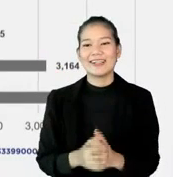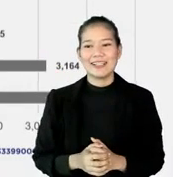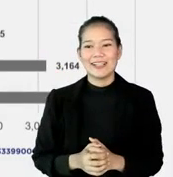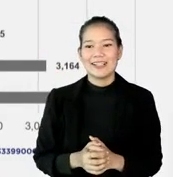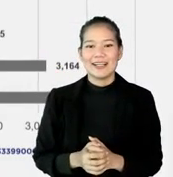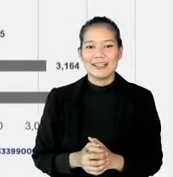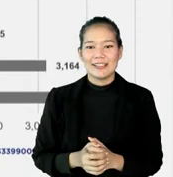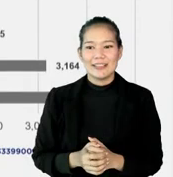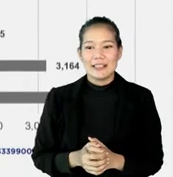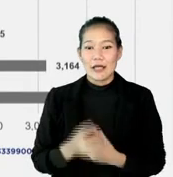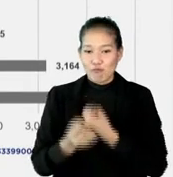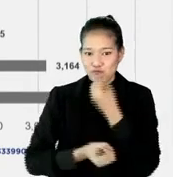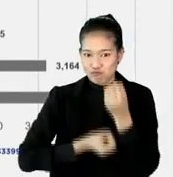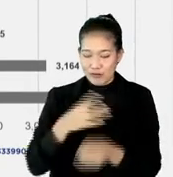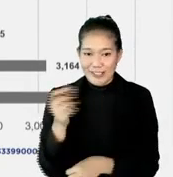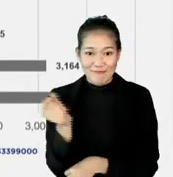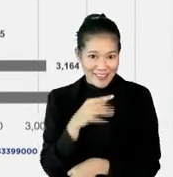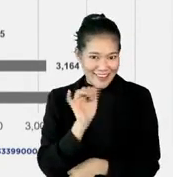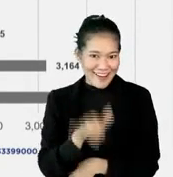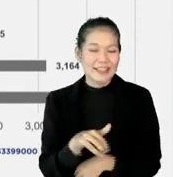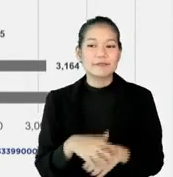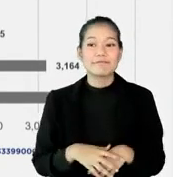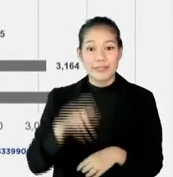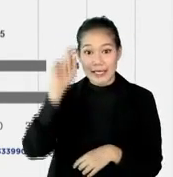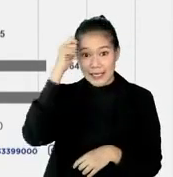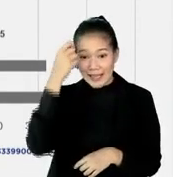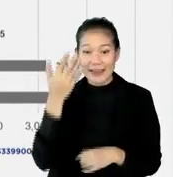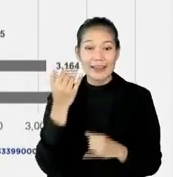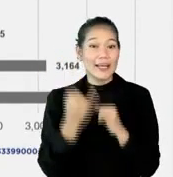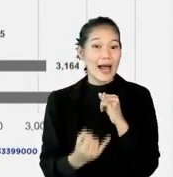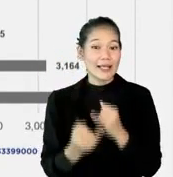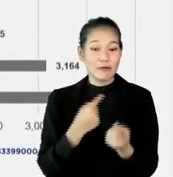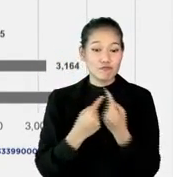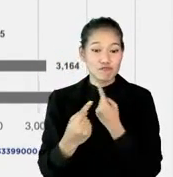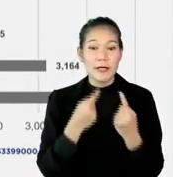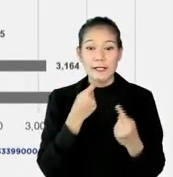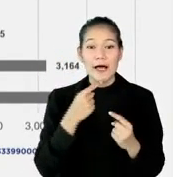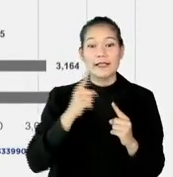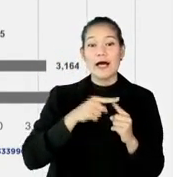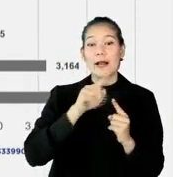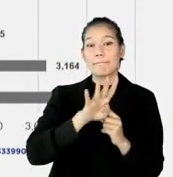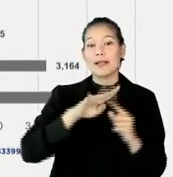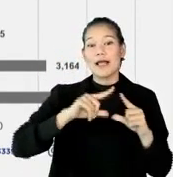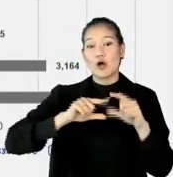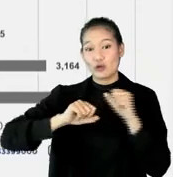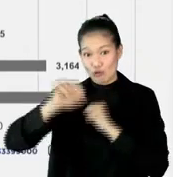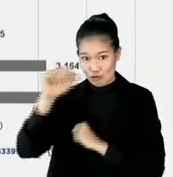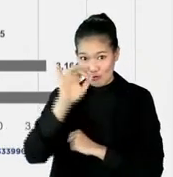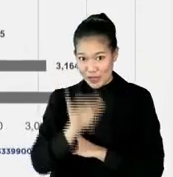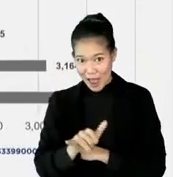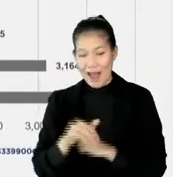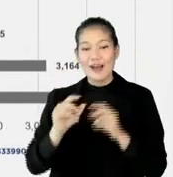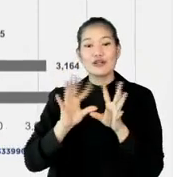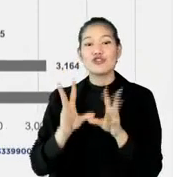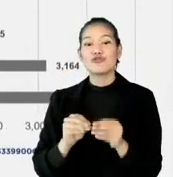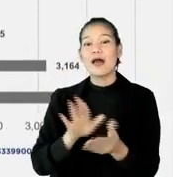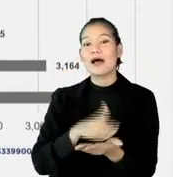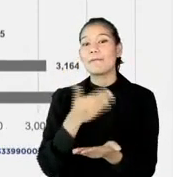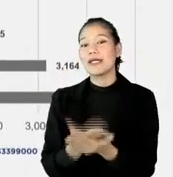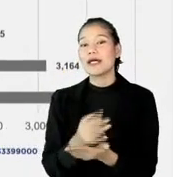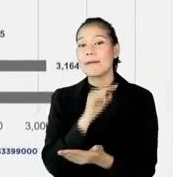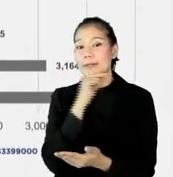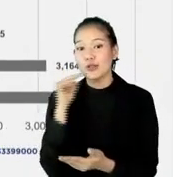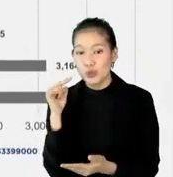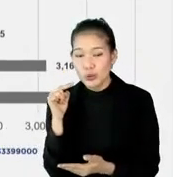disampaikannya agak lebih cepat. Ingat ya dokter, terakhir kita bahas perempat Agustus nih. Yang kita lihat jumlah kematian